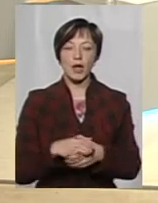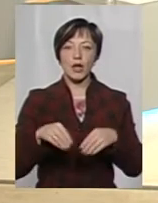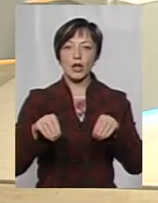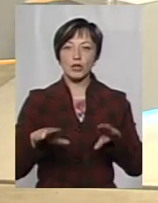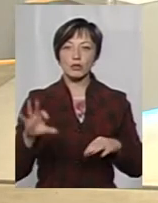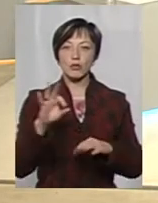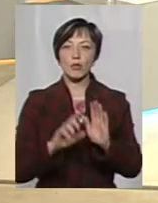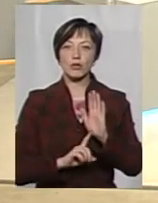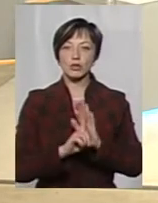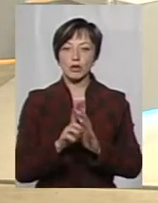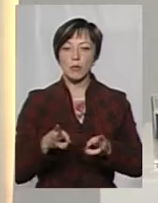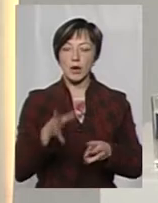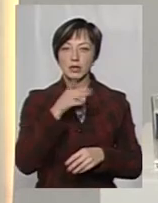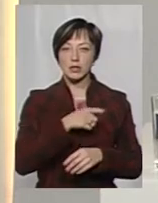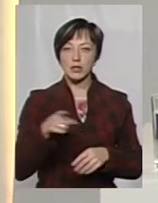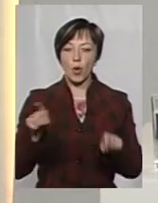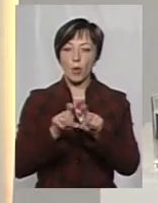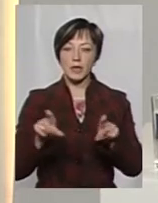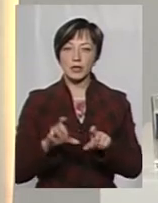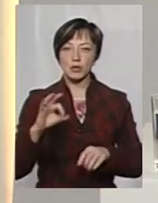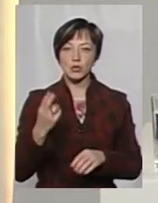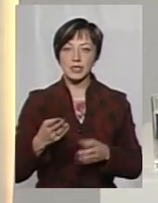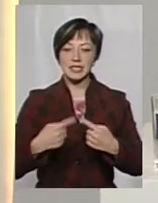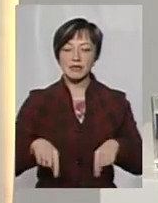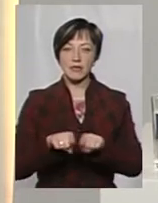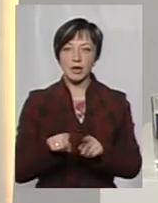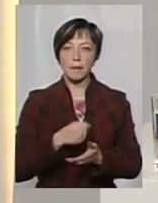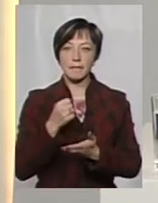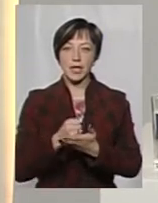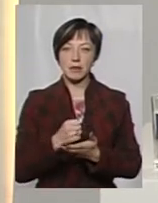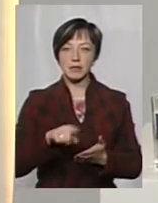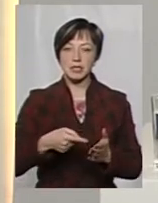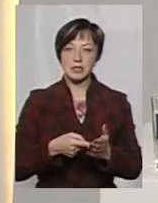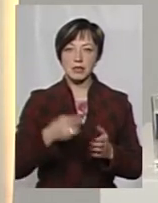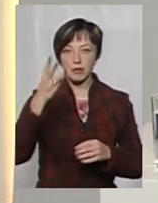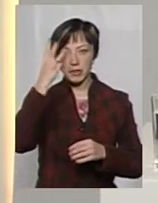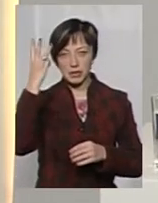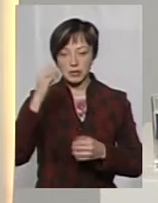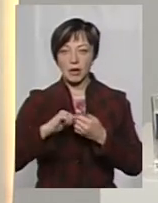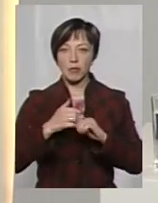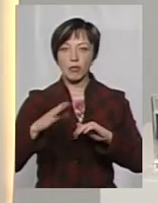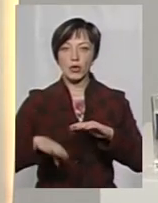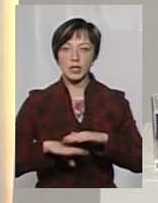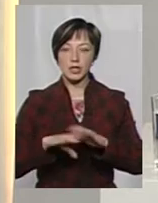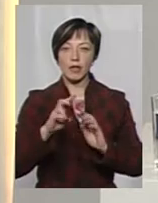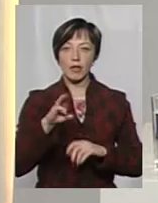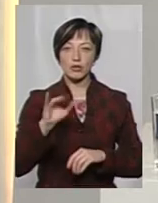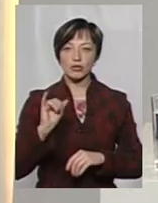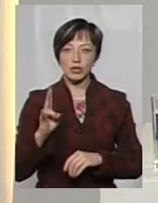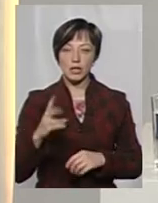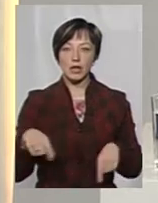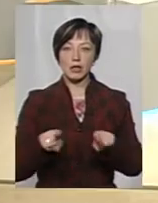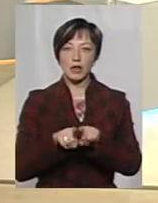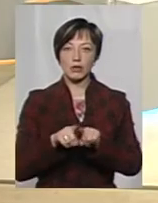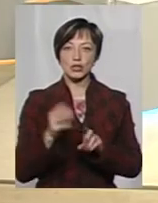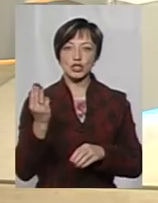про початок опального сезону на об'єктах соціальної сфери прийнято вже у містах Хмельницький, Кам'янець-Подільський, Нітішин, а